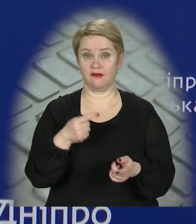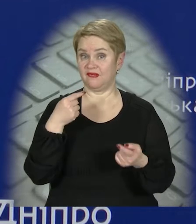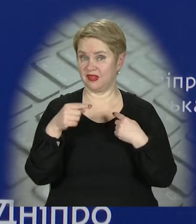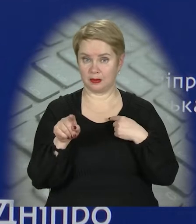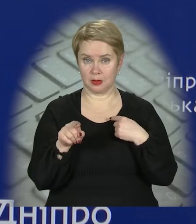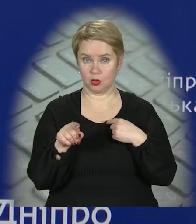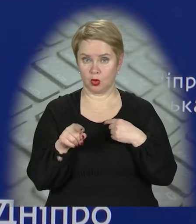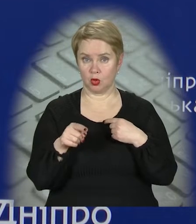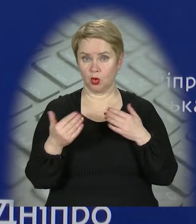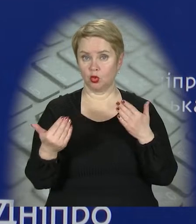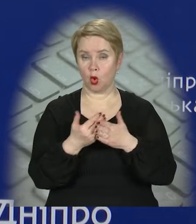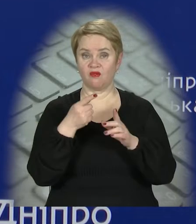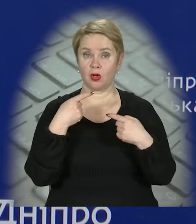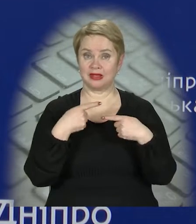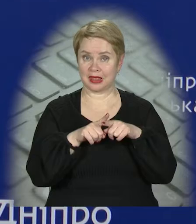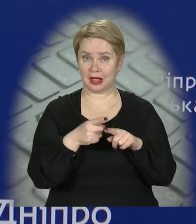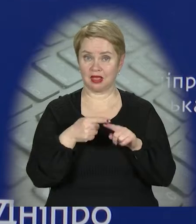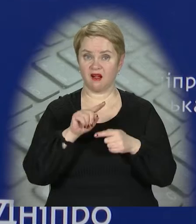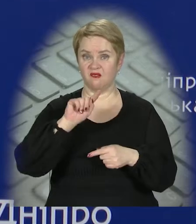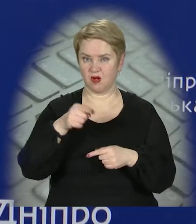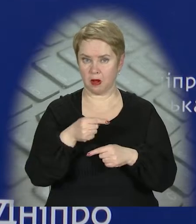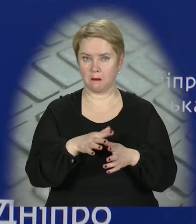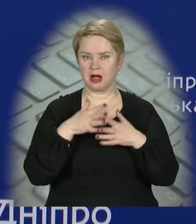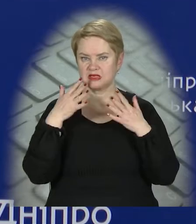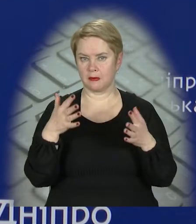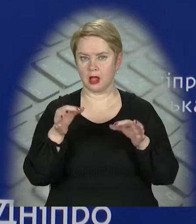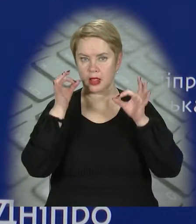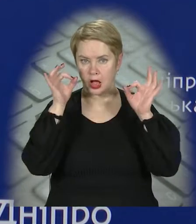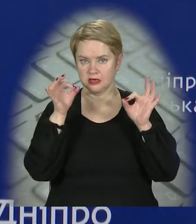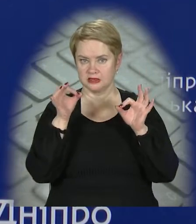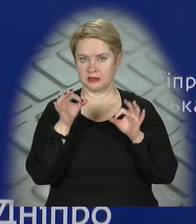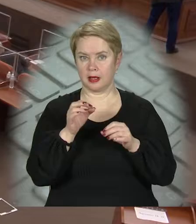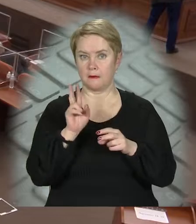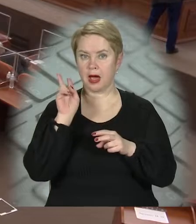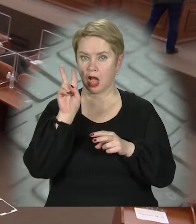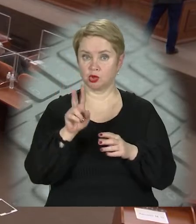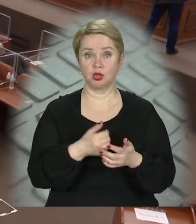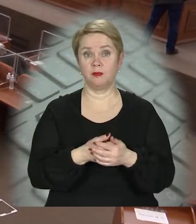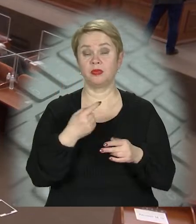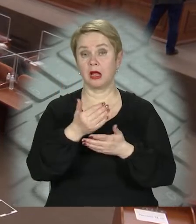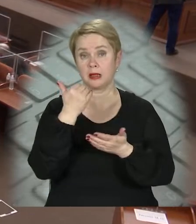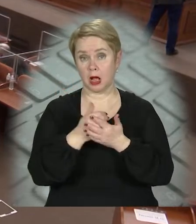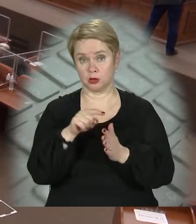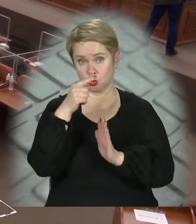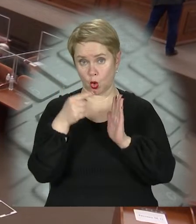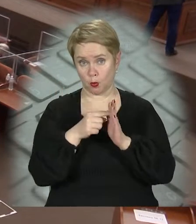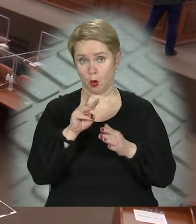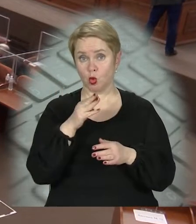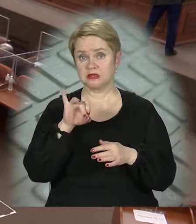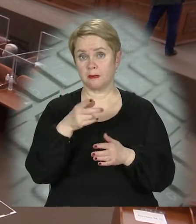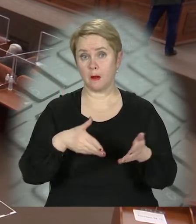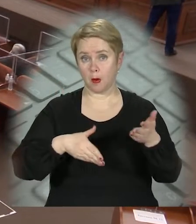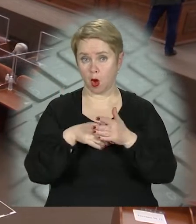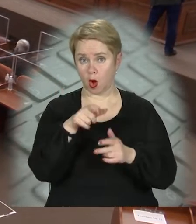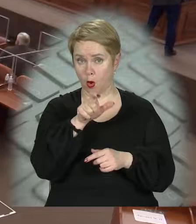від нової техніки, яка вимагає максимально якісної колійної мережі. Наступне питання – муніципальна допомога